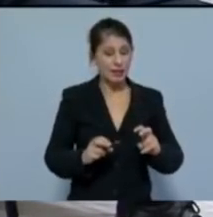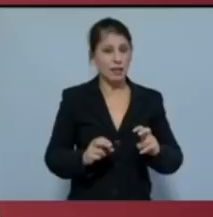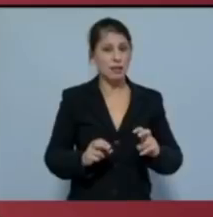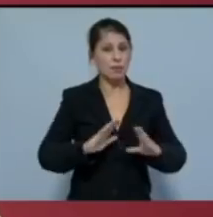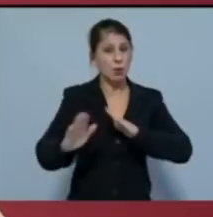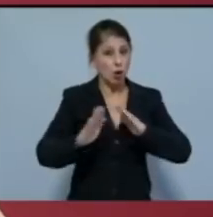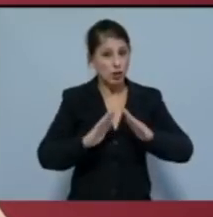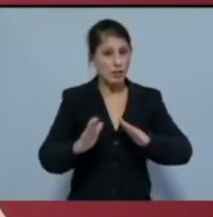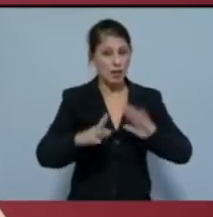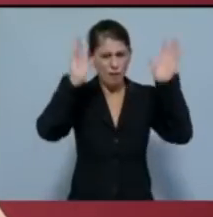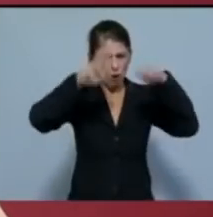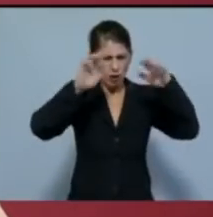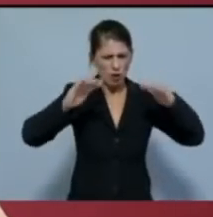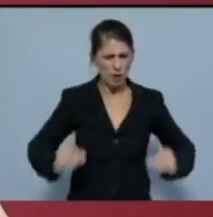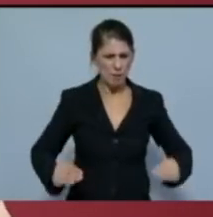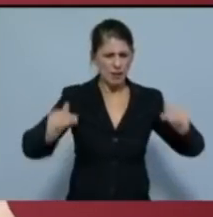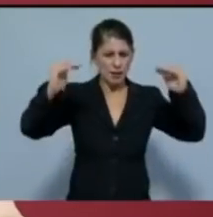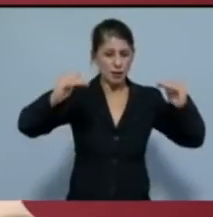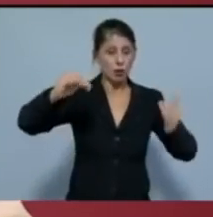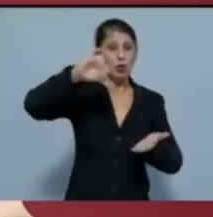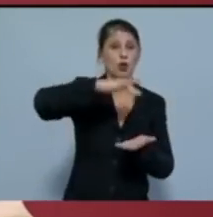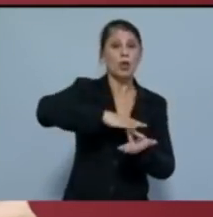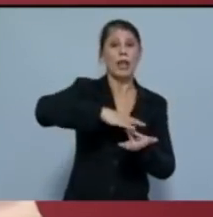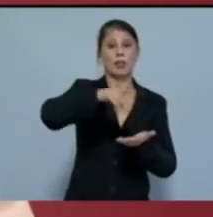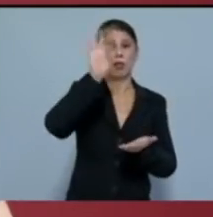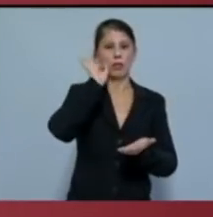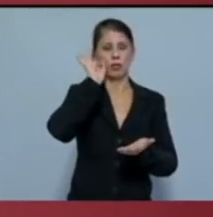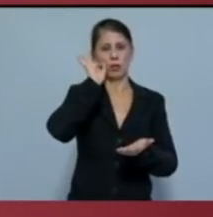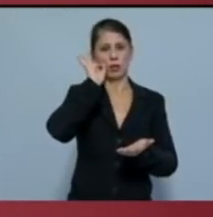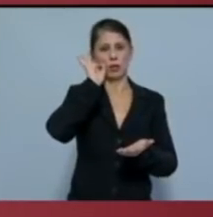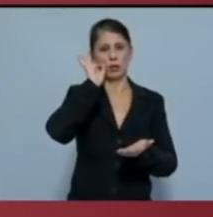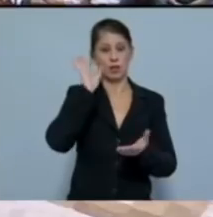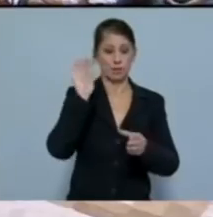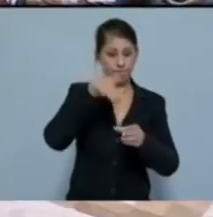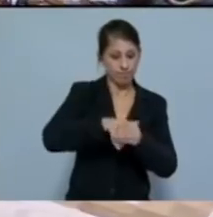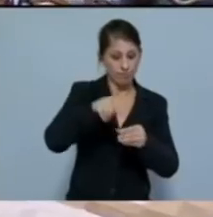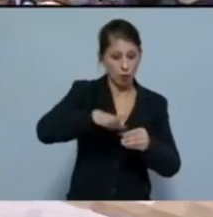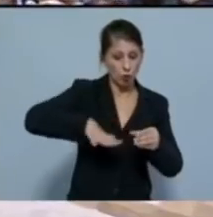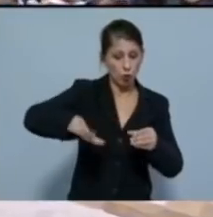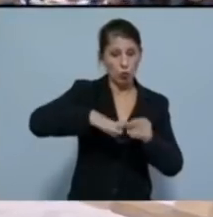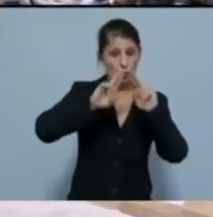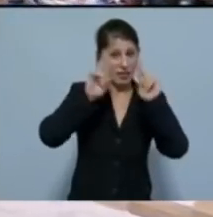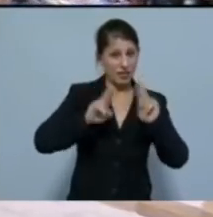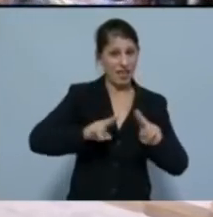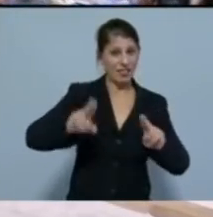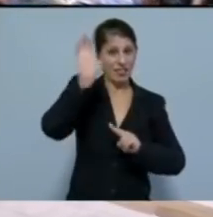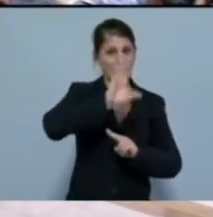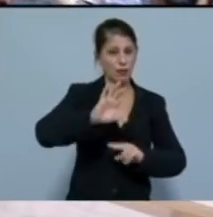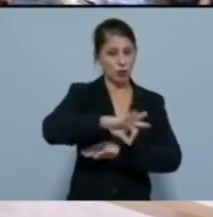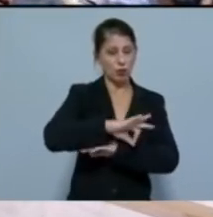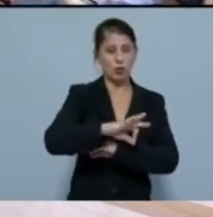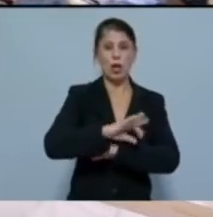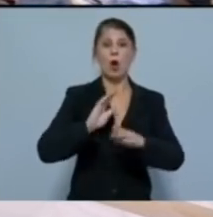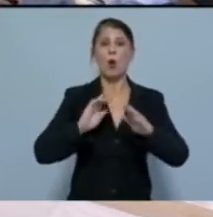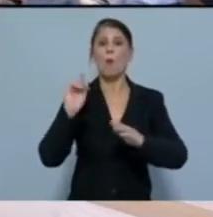της ευρύτερης περιοχής του κέντρου της Θεσσαλονίκης και την ένταξη του χώρου της ΔΕΘ στο σχέδιο πολιτικής